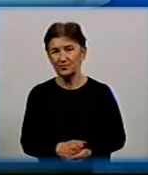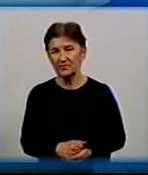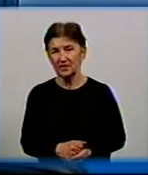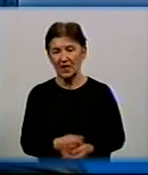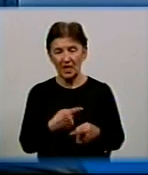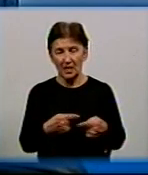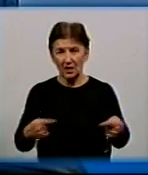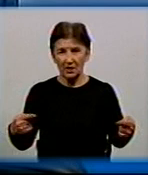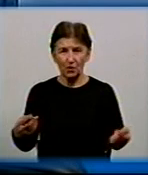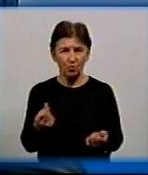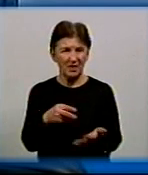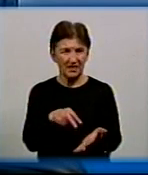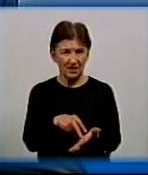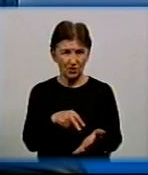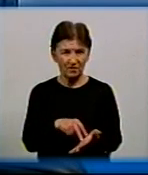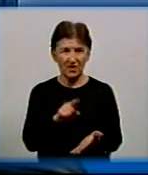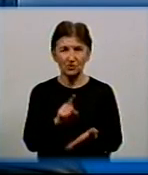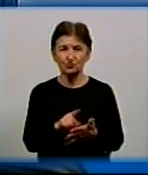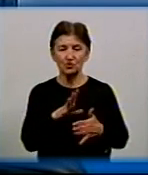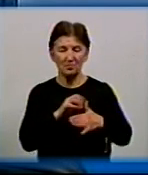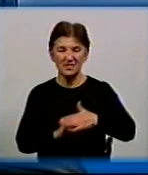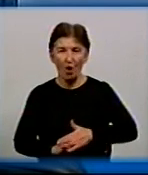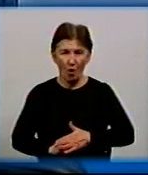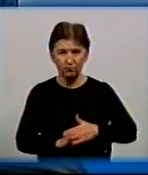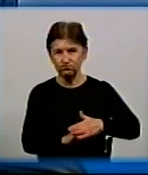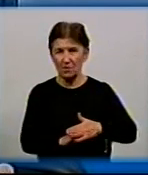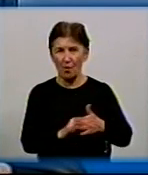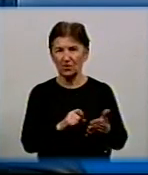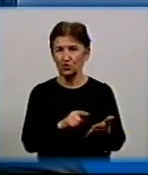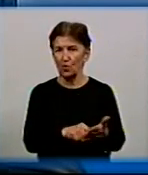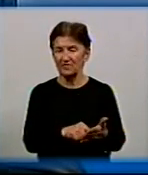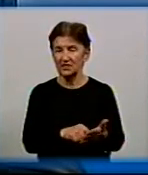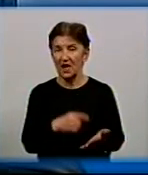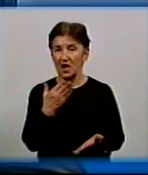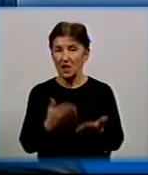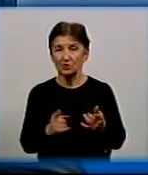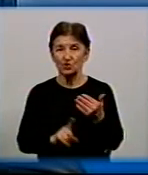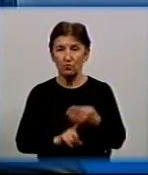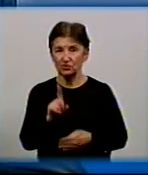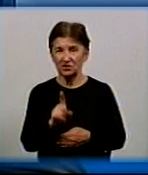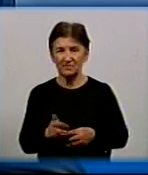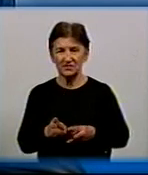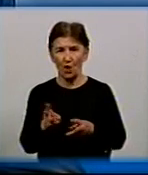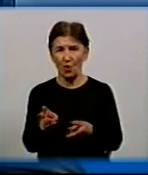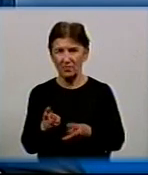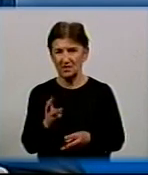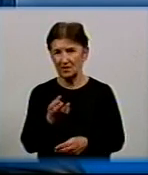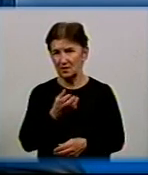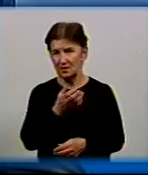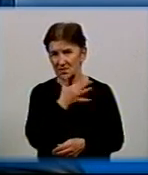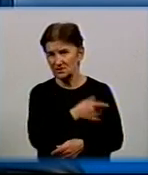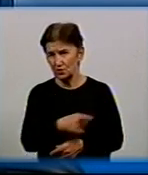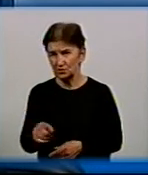будь-який тариф, він повинен бути економічно обґрунтованим. І, наприклад, коли починався опалювальний сезон, обидва підприємства